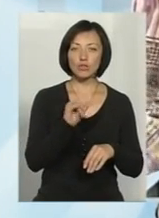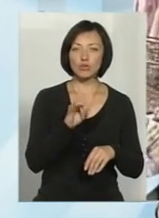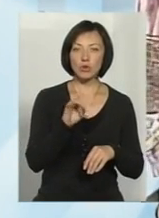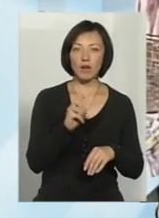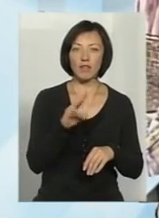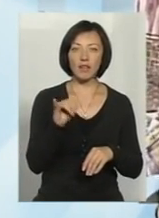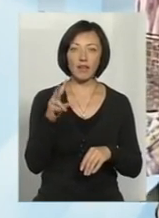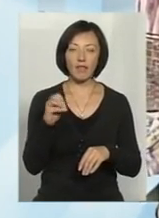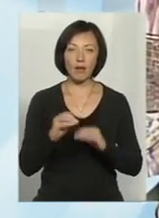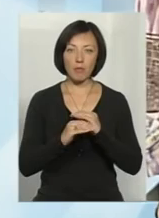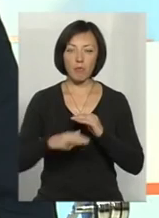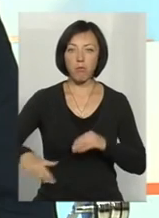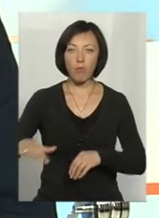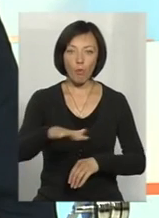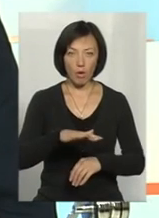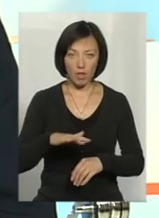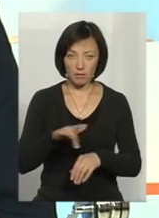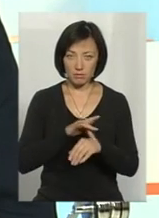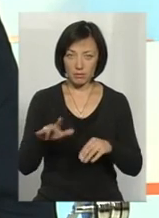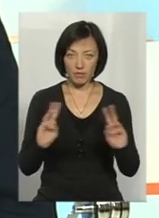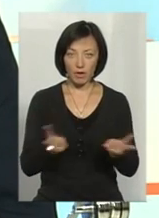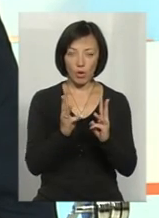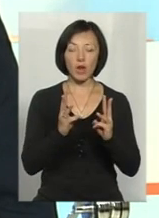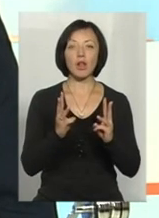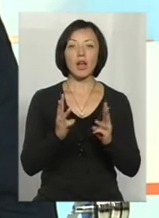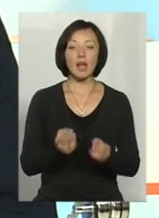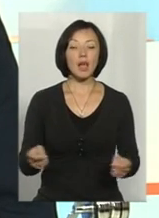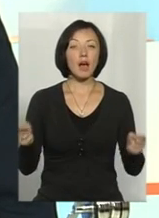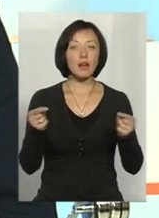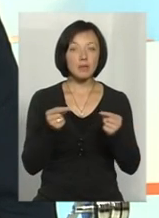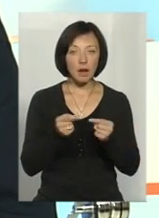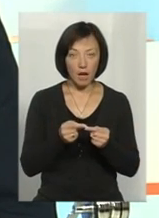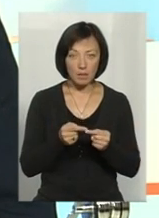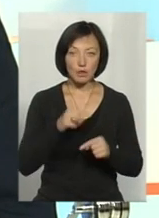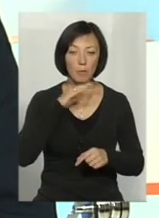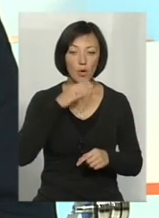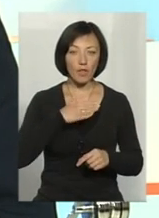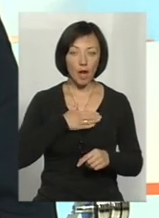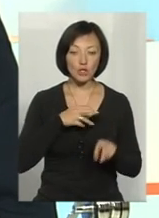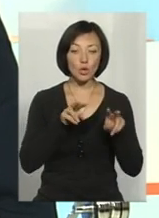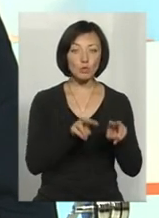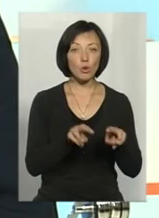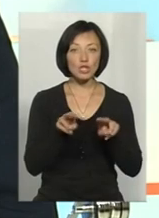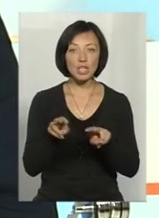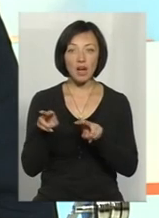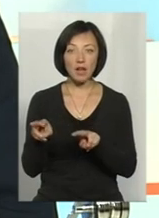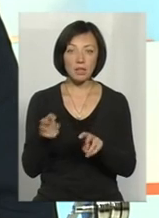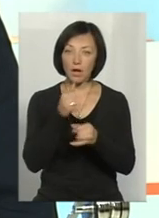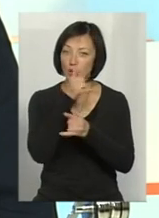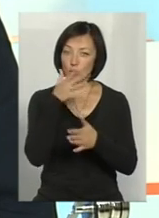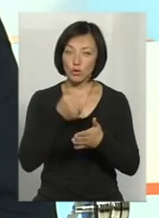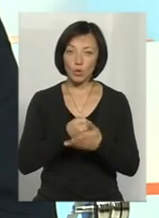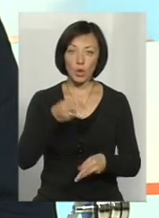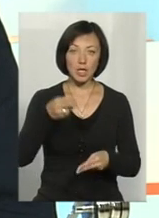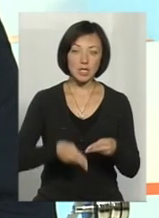Так. І якраз по тих наших спостереженнях не можна до кінця